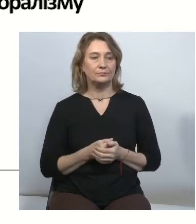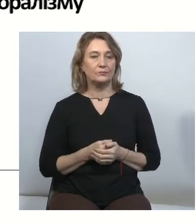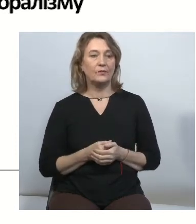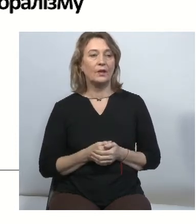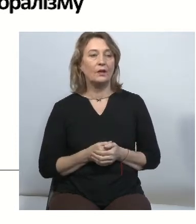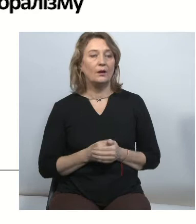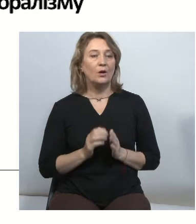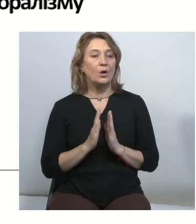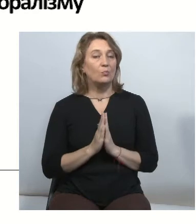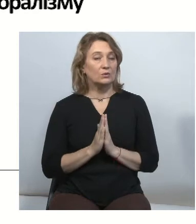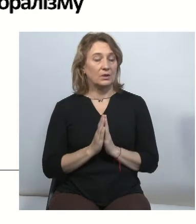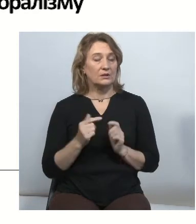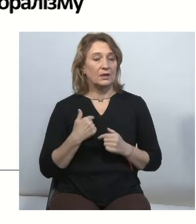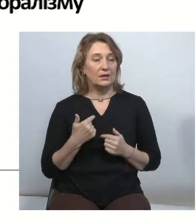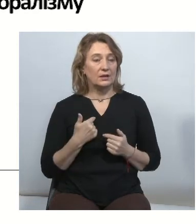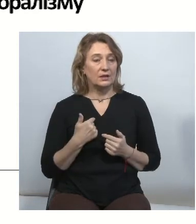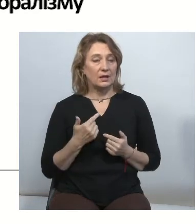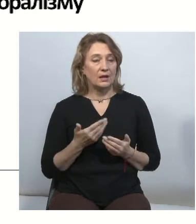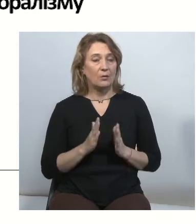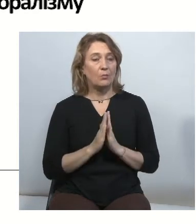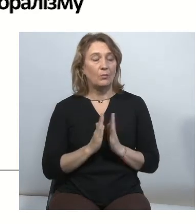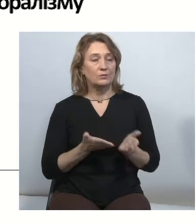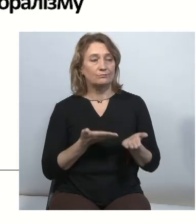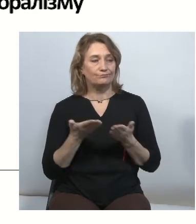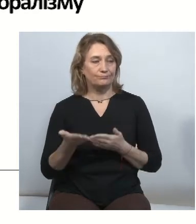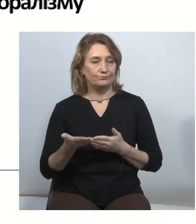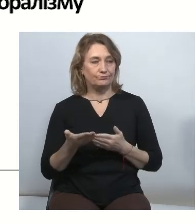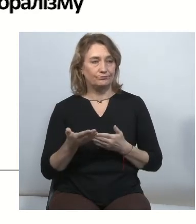Будь ласка, я попрошу вас перейти на наступний слайд.